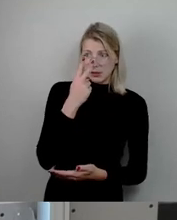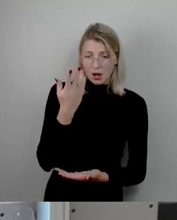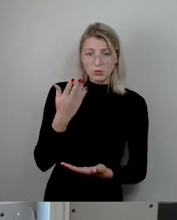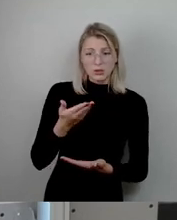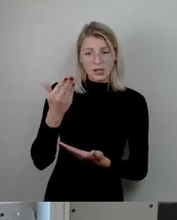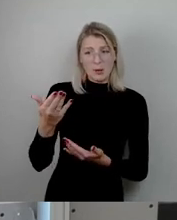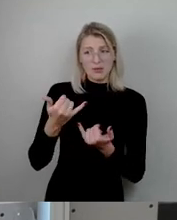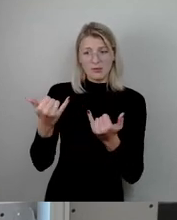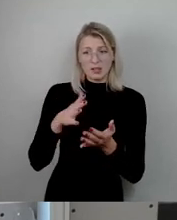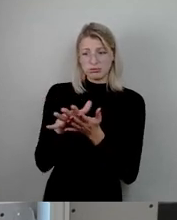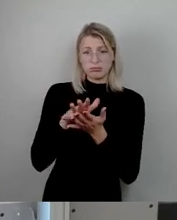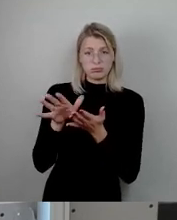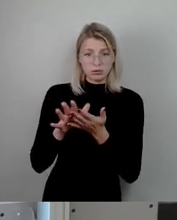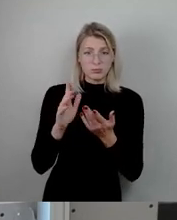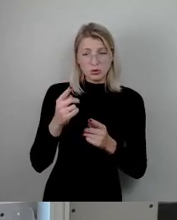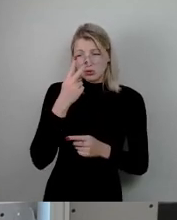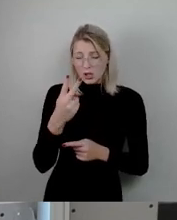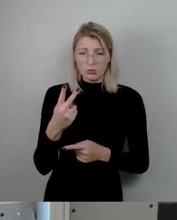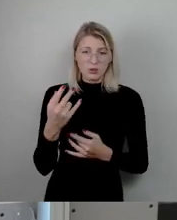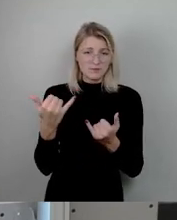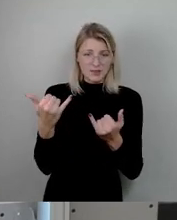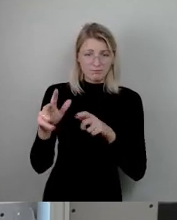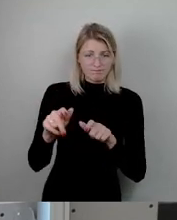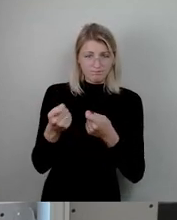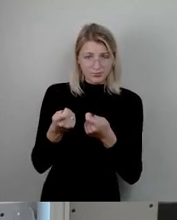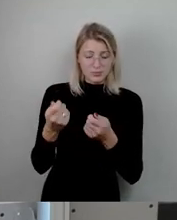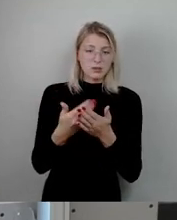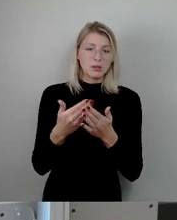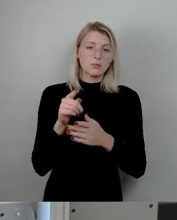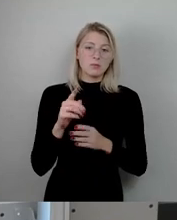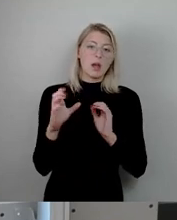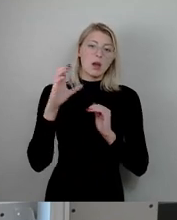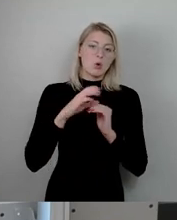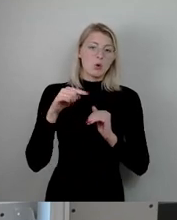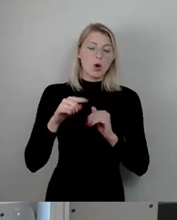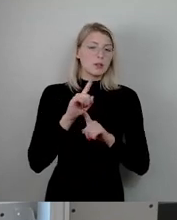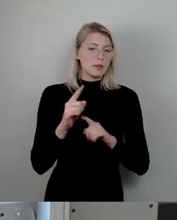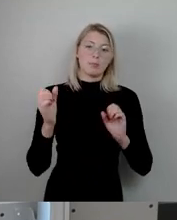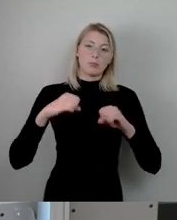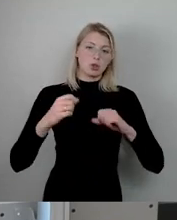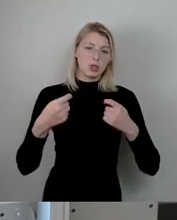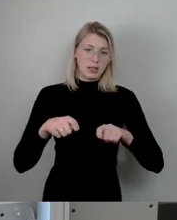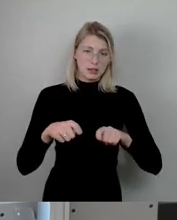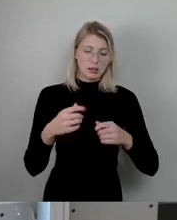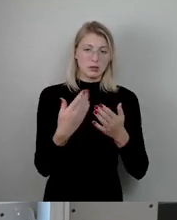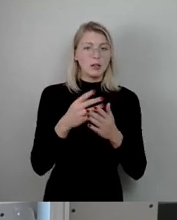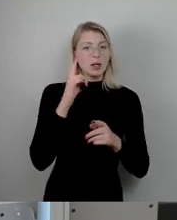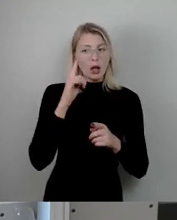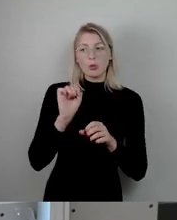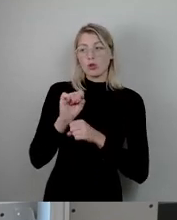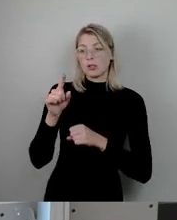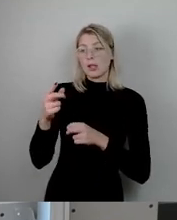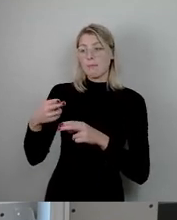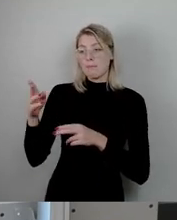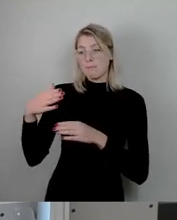Und genau aus diesem Grund werden wir diese Erhöhung heute hier nicht mit beschließen. Ich gehe davon aus, dass es trotz allem eine Mehrheit in diesem Rat